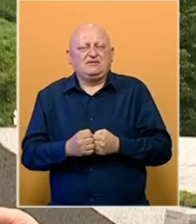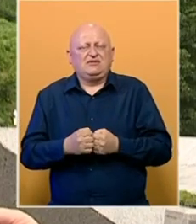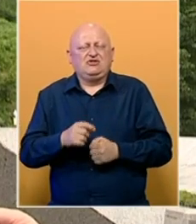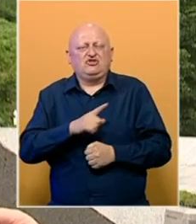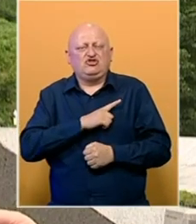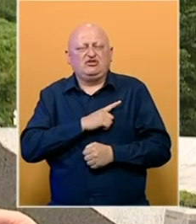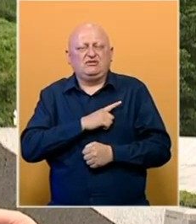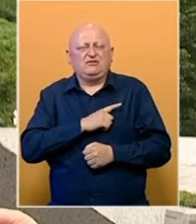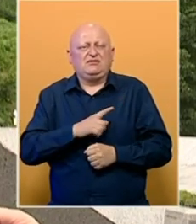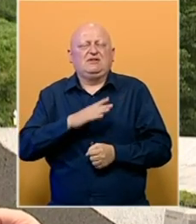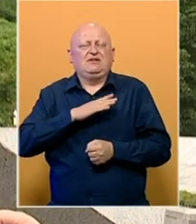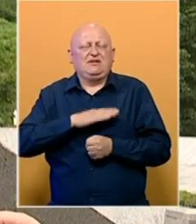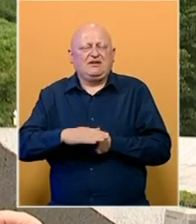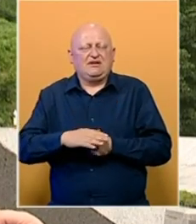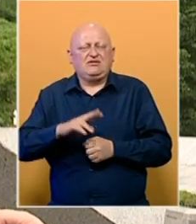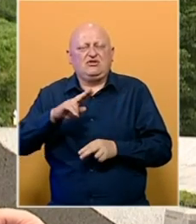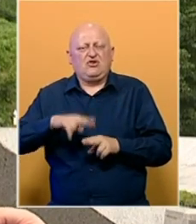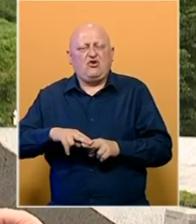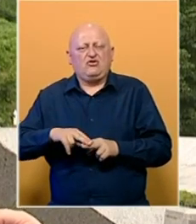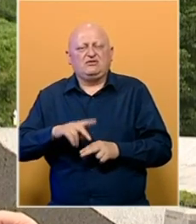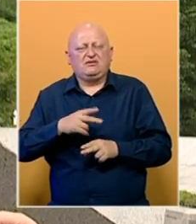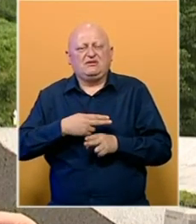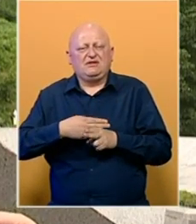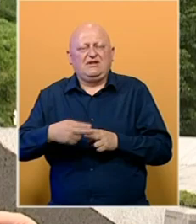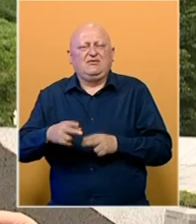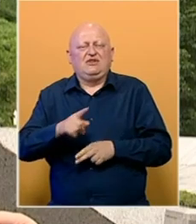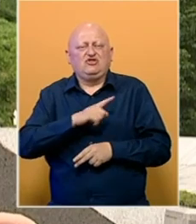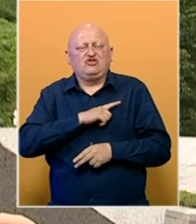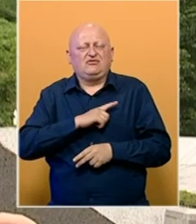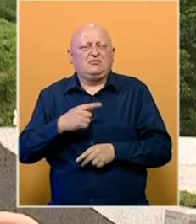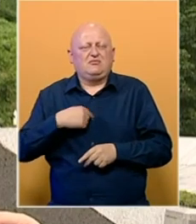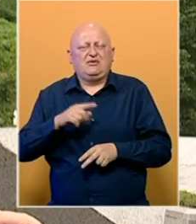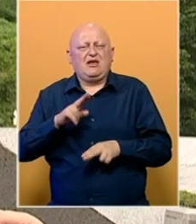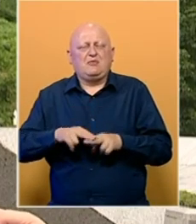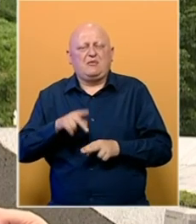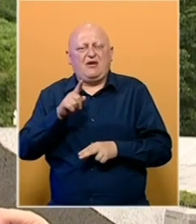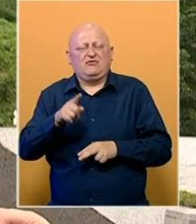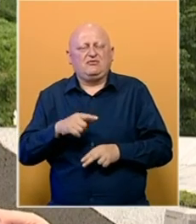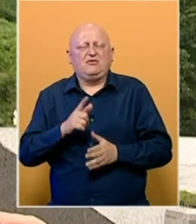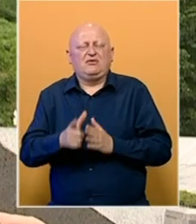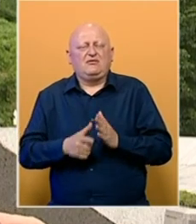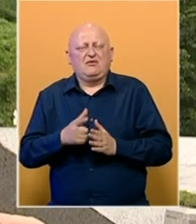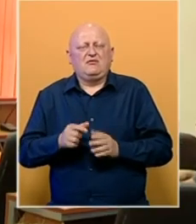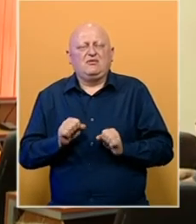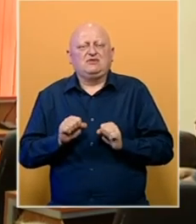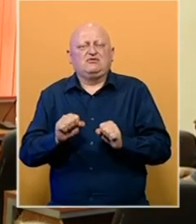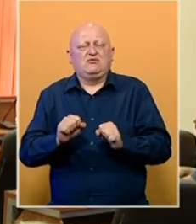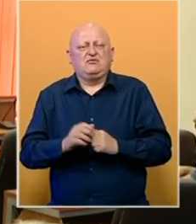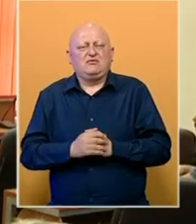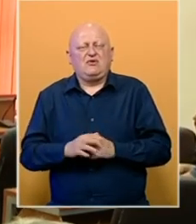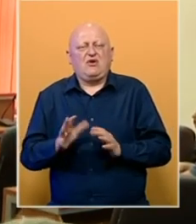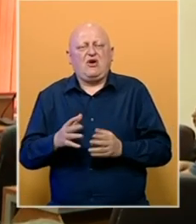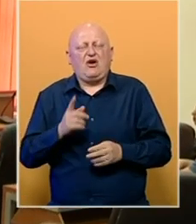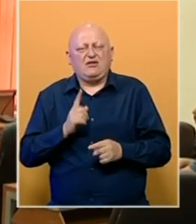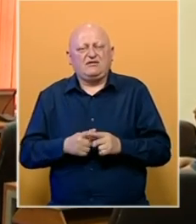nija žrtve i genocida, ali i ostale nevino stradale žrtve, mi nemamo pravo na tu i vrijeme je bilo da se suprostavimo. O